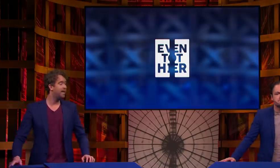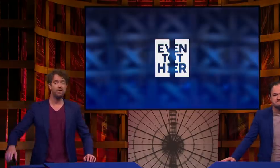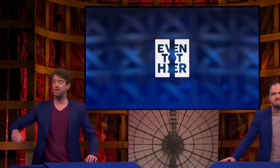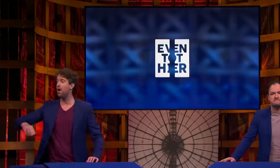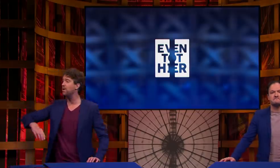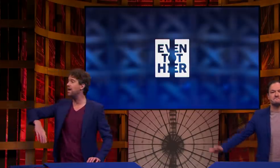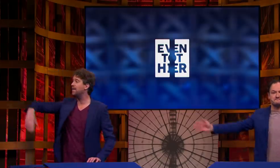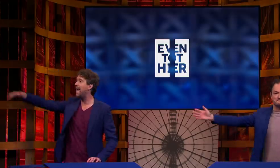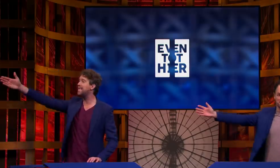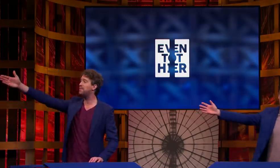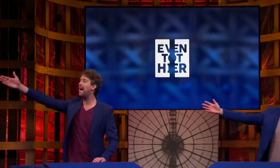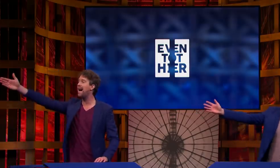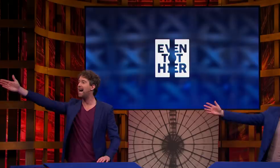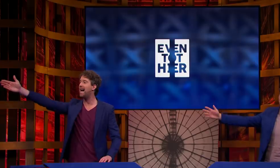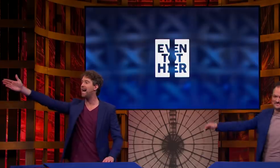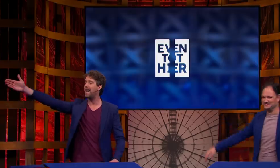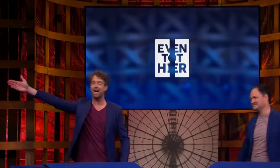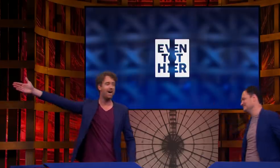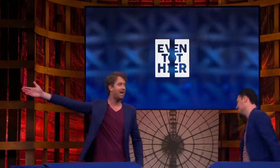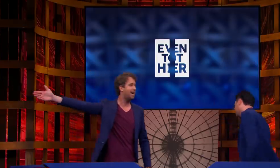liedje. Hier is Simone Kleinsma!